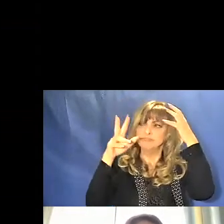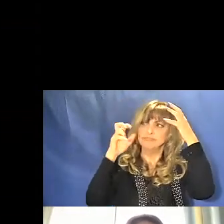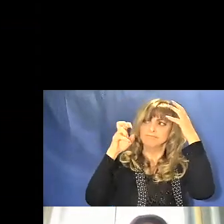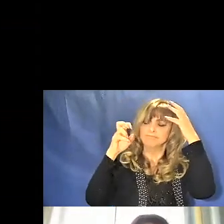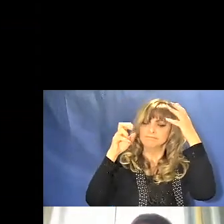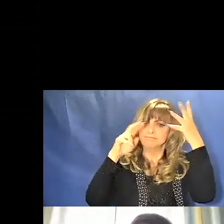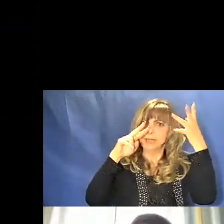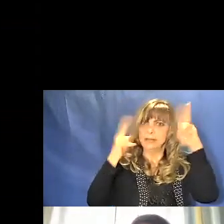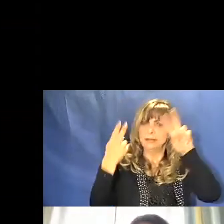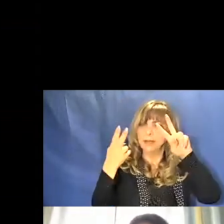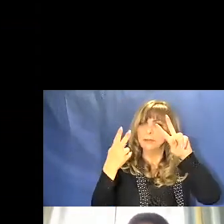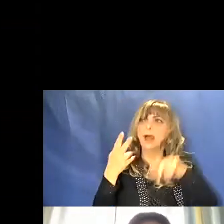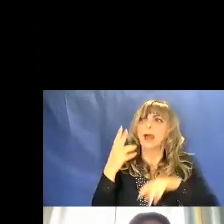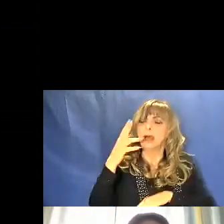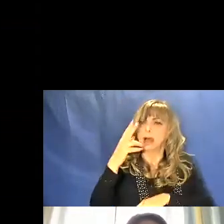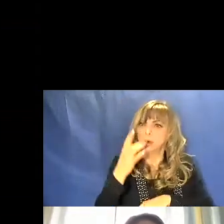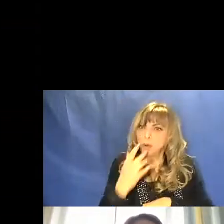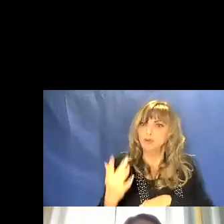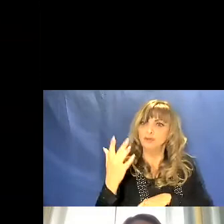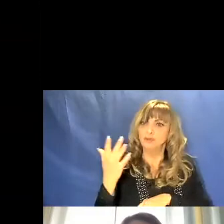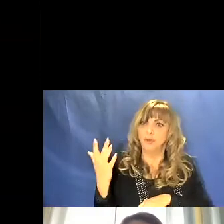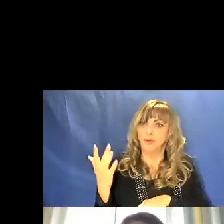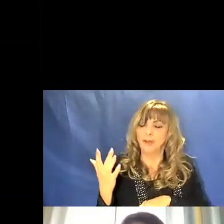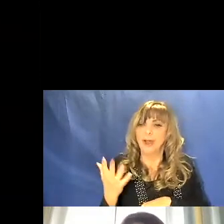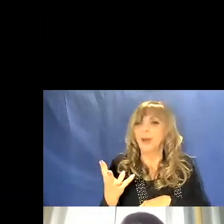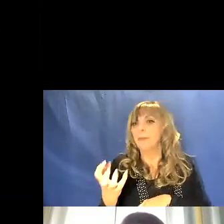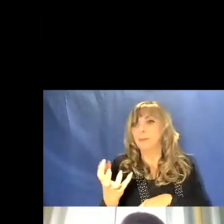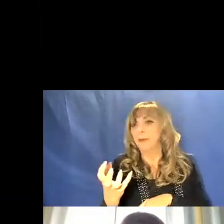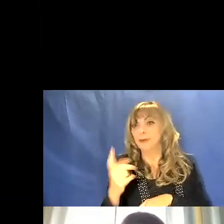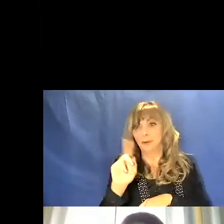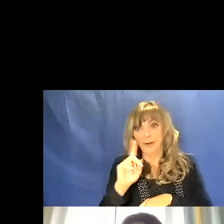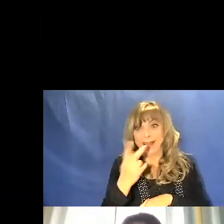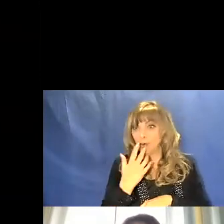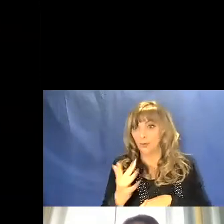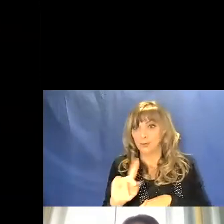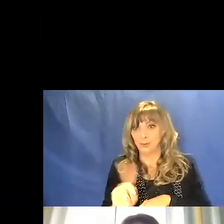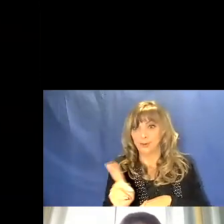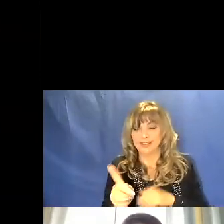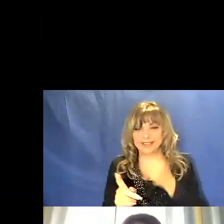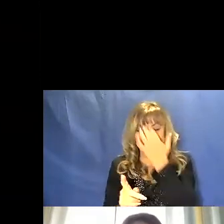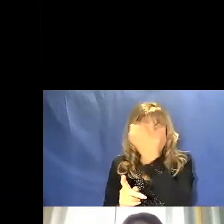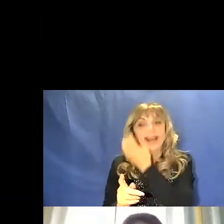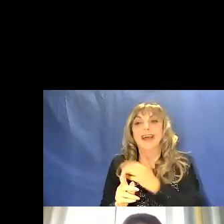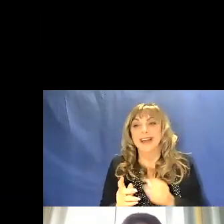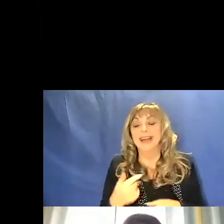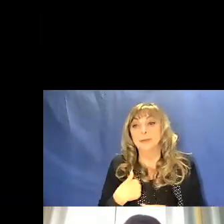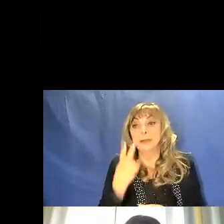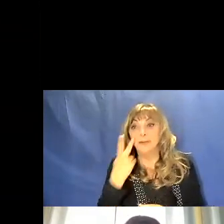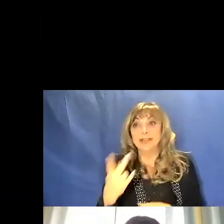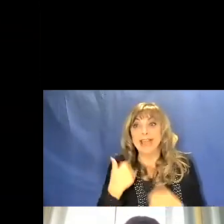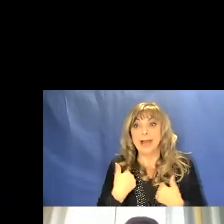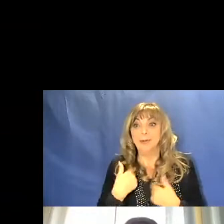d'onda come rosso. Insomma, il pomodoro non è rosso, ma ci appare